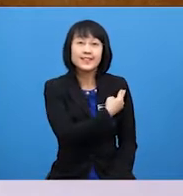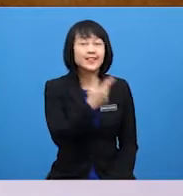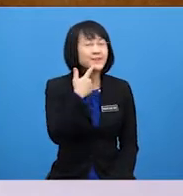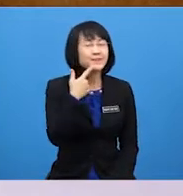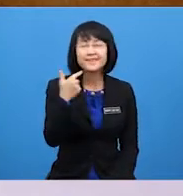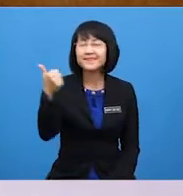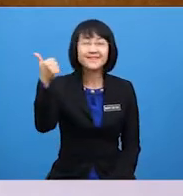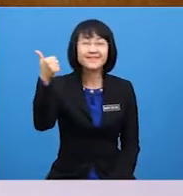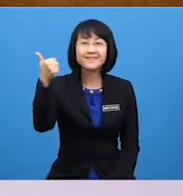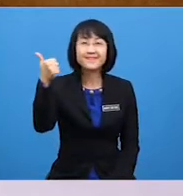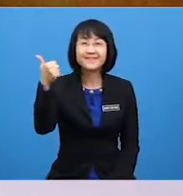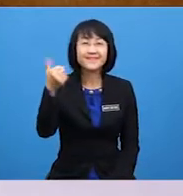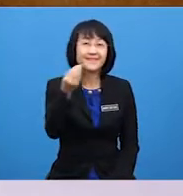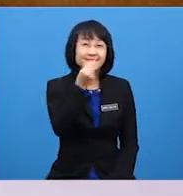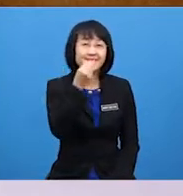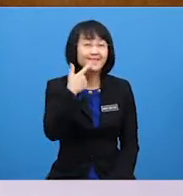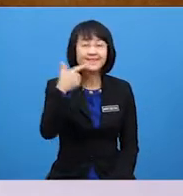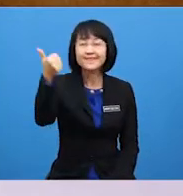Yummy food